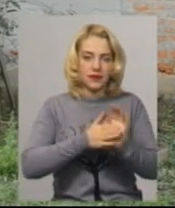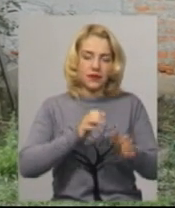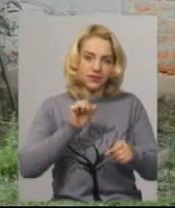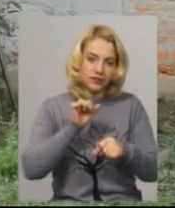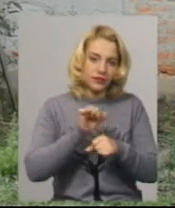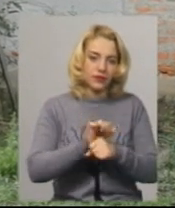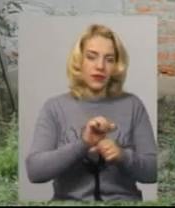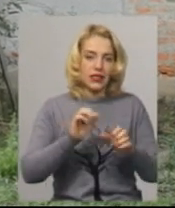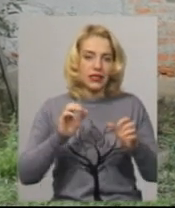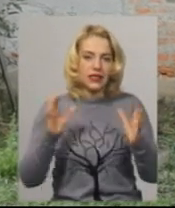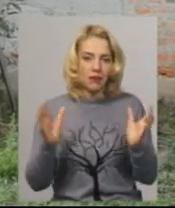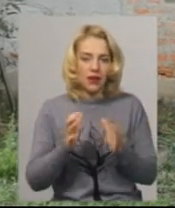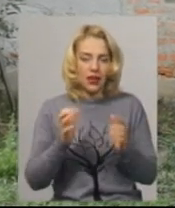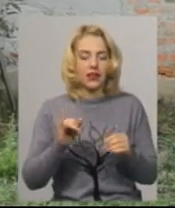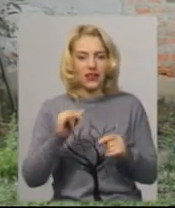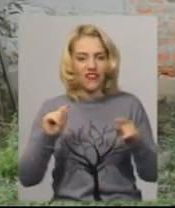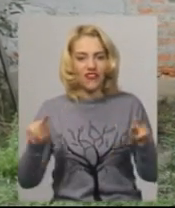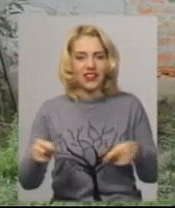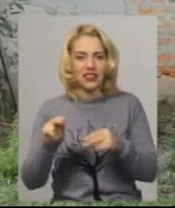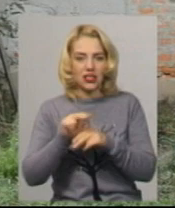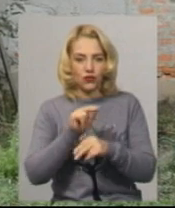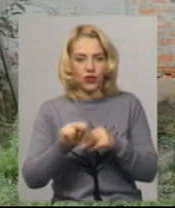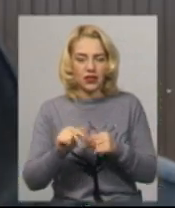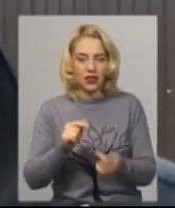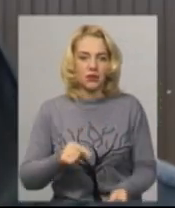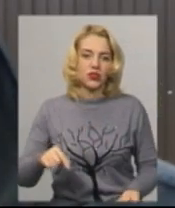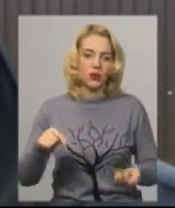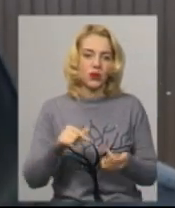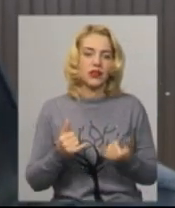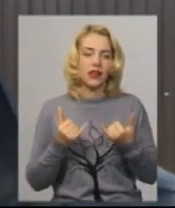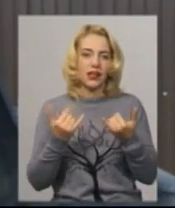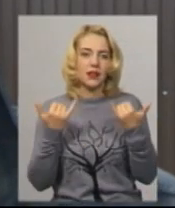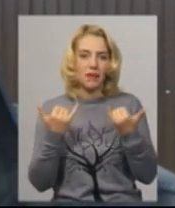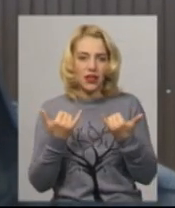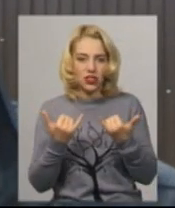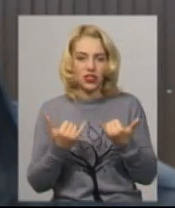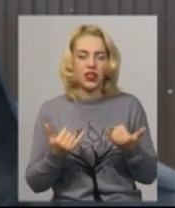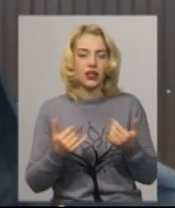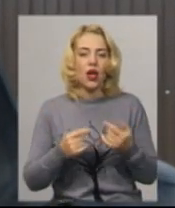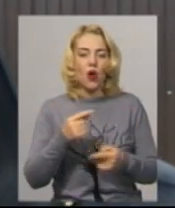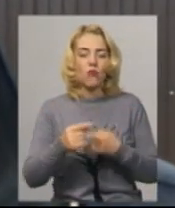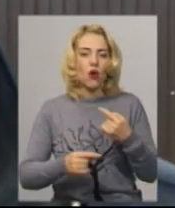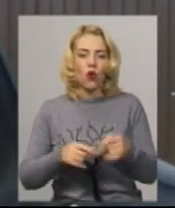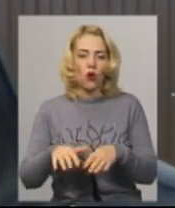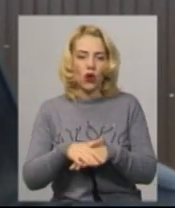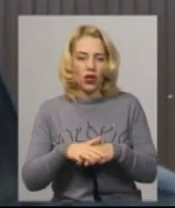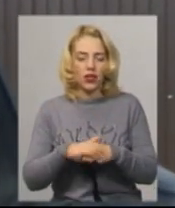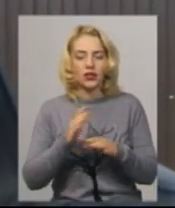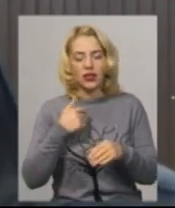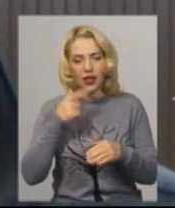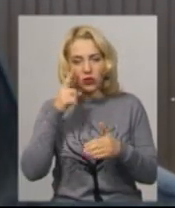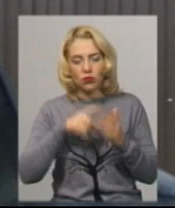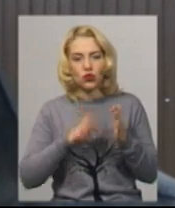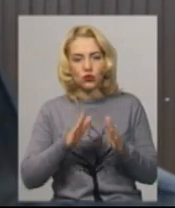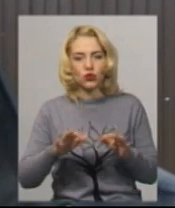ну а саму будівлю відреставрувати і пристосувати для теперішніх поколінь. Надіємося, що в перспективі буде виготовлено проєкт реставрації,